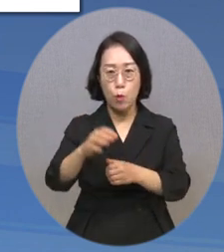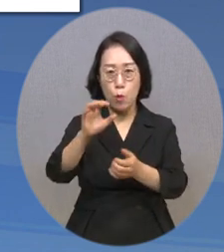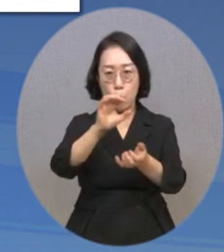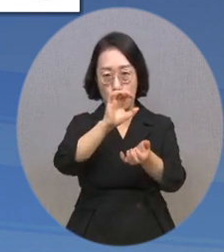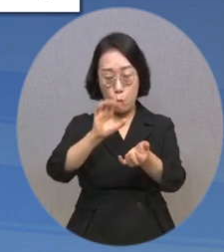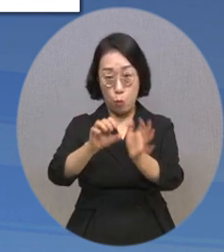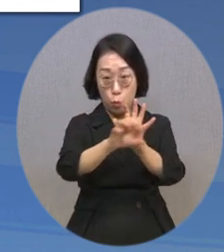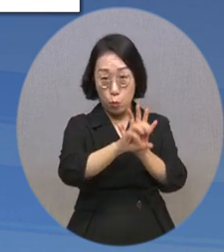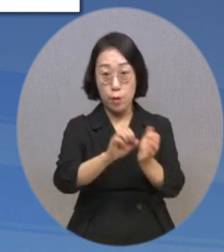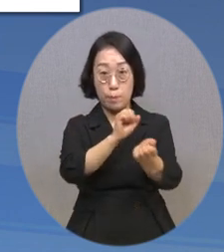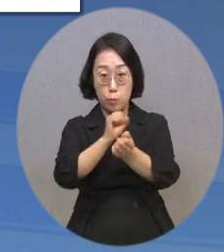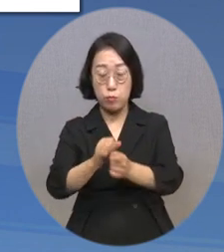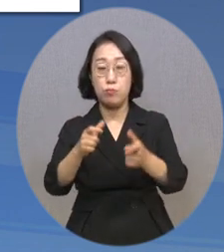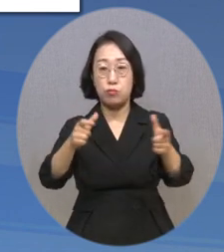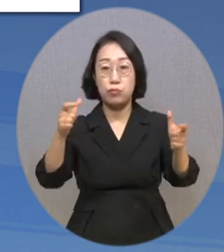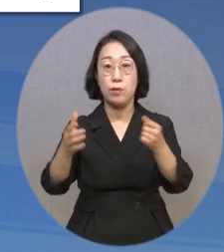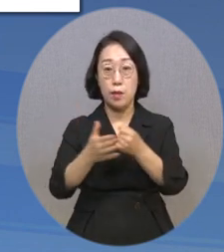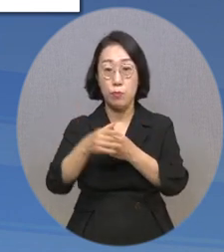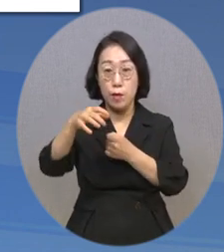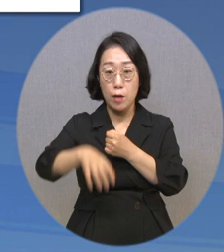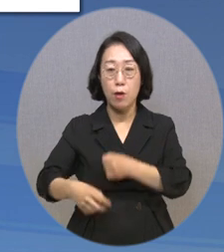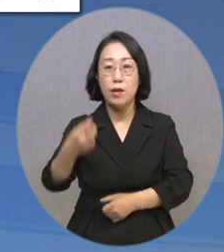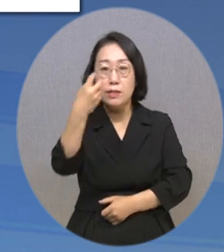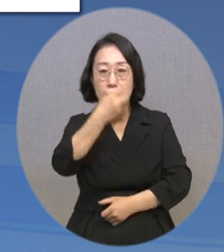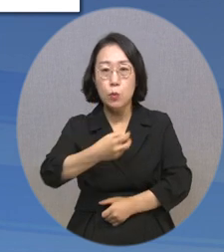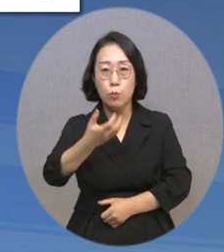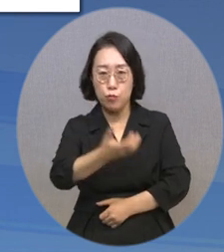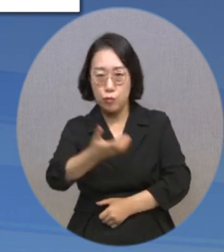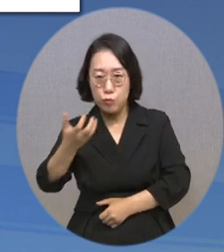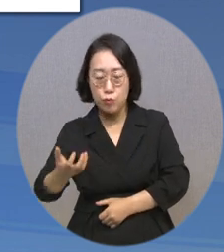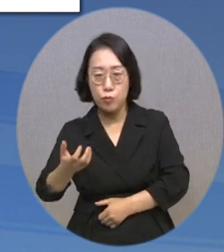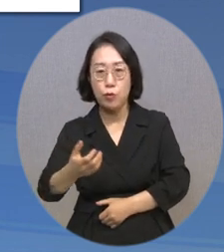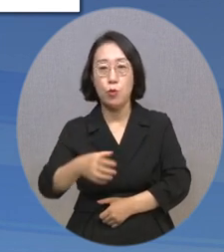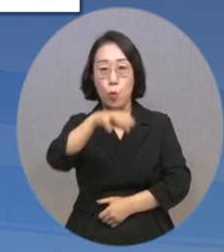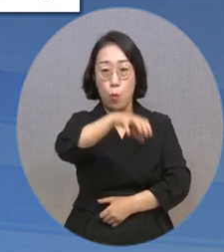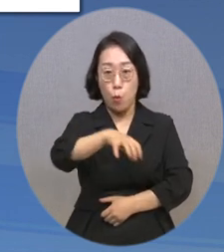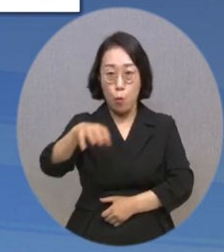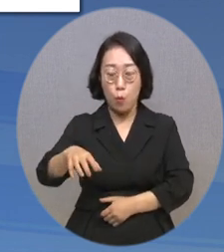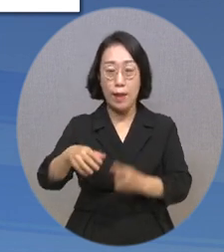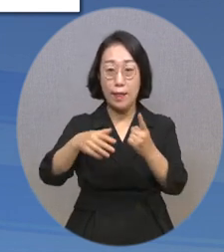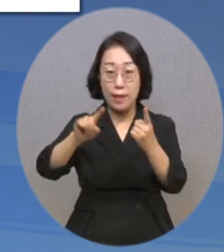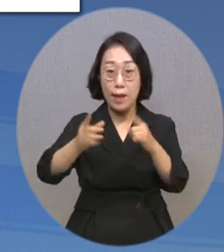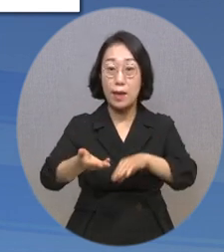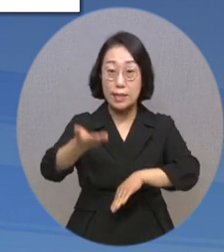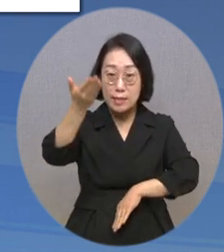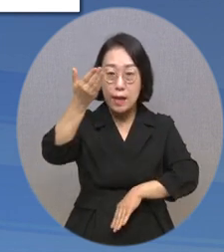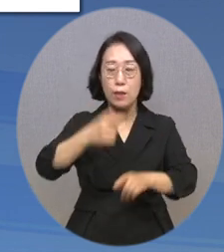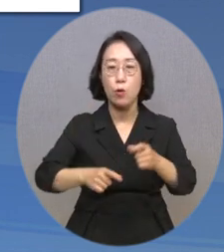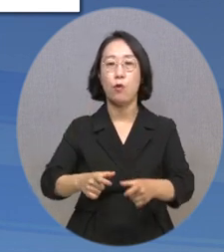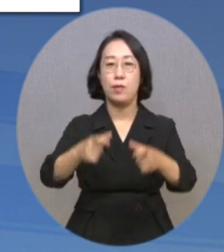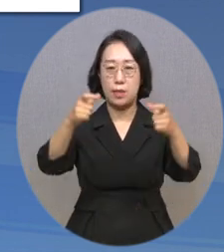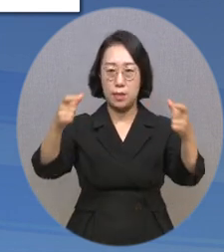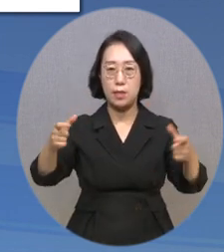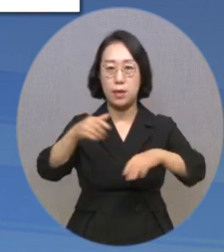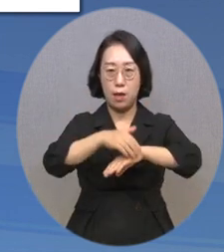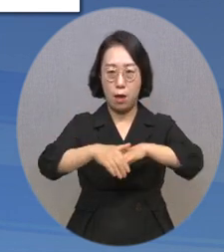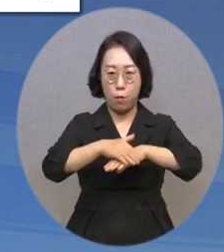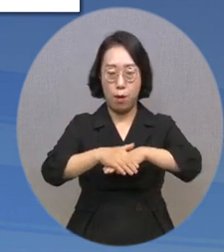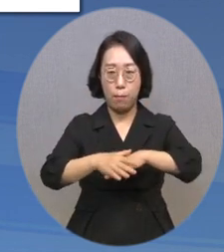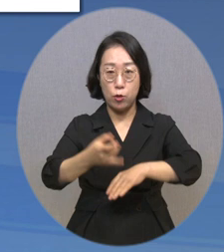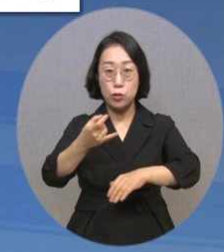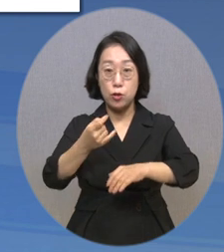증가함에 따라 요양시설 의료 기동 전담반을 시군 구별 1개 이상으로 늘립니다. 선제검사